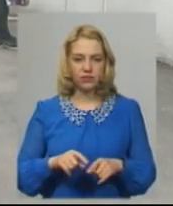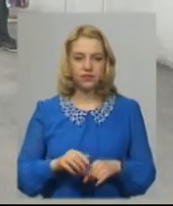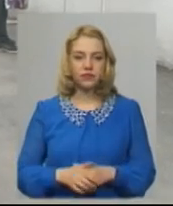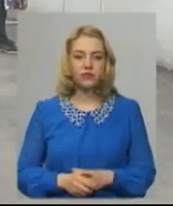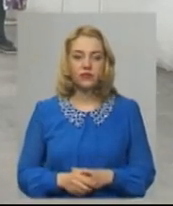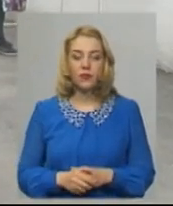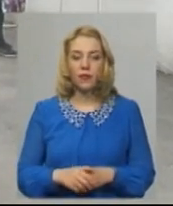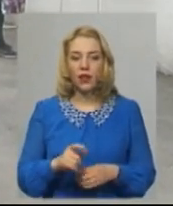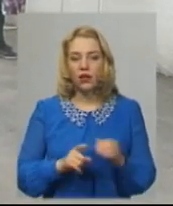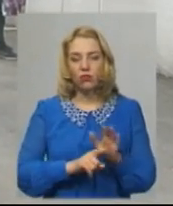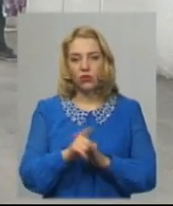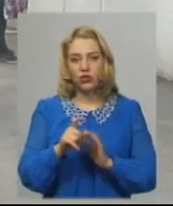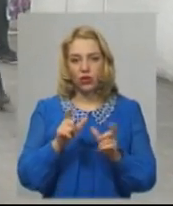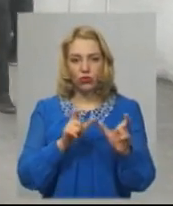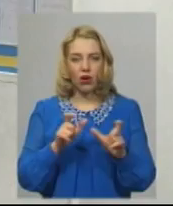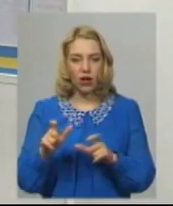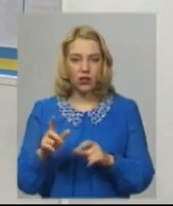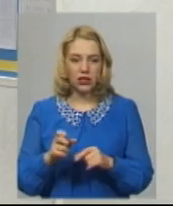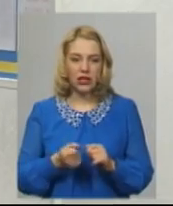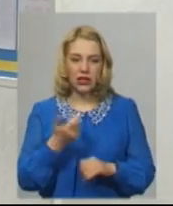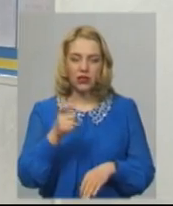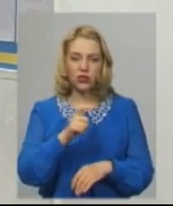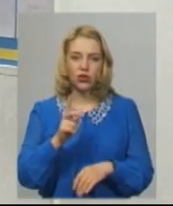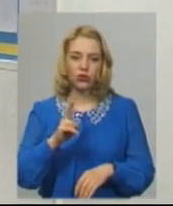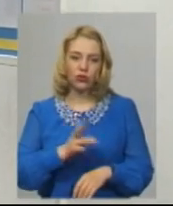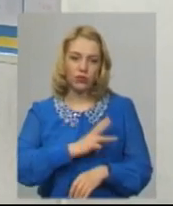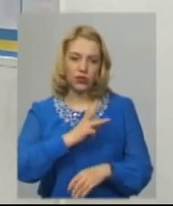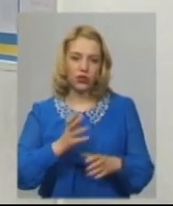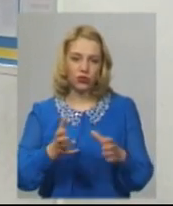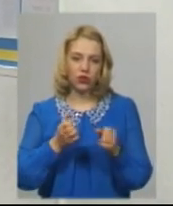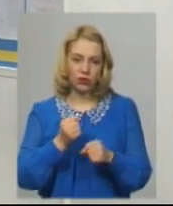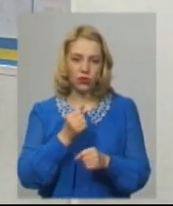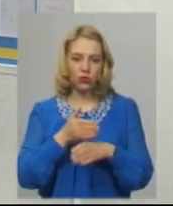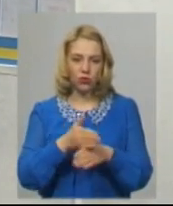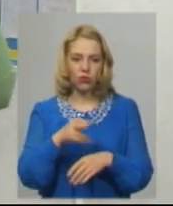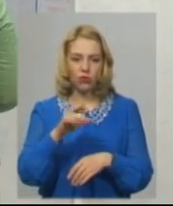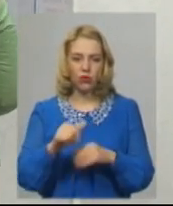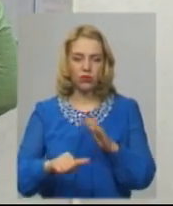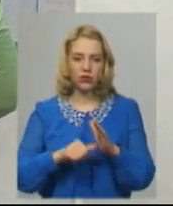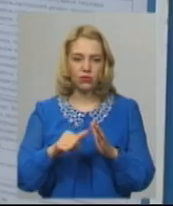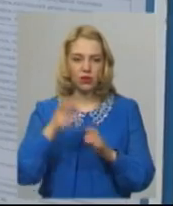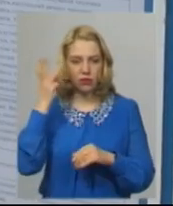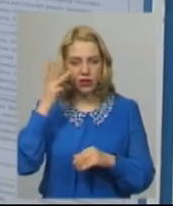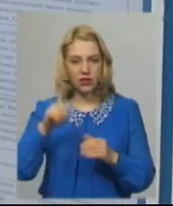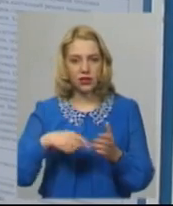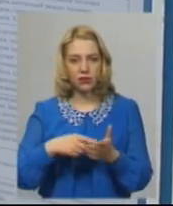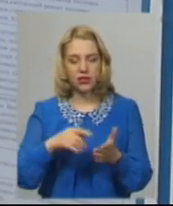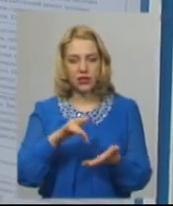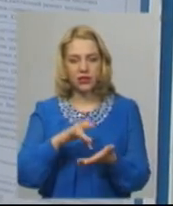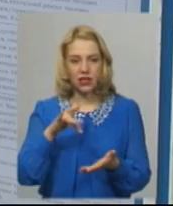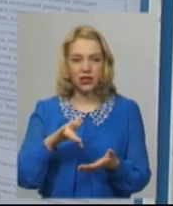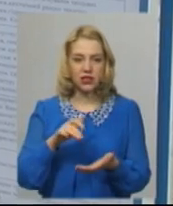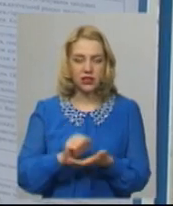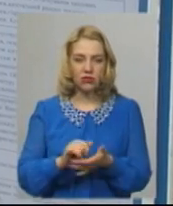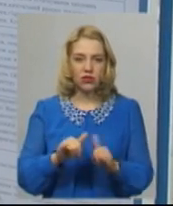Спочатку карантину кількість шукачів роботи і осіб, які бажають отримати допомогу по безробіттю у Хмельницький міський центр зайнятості збільшилася.